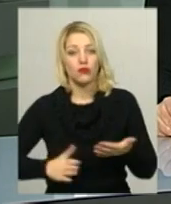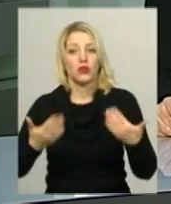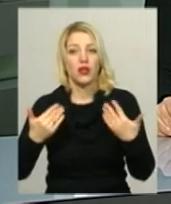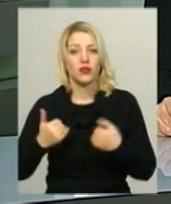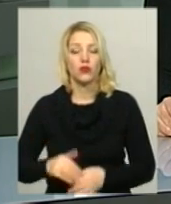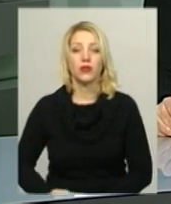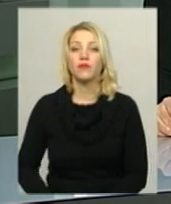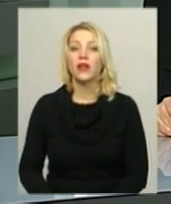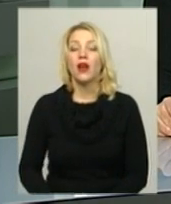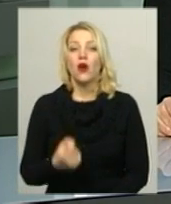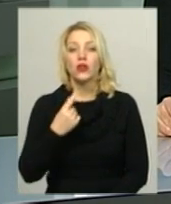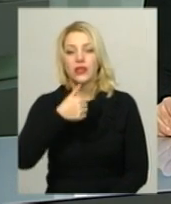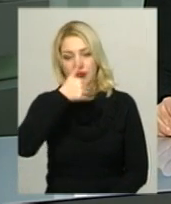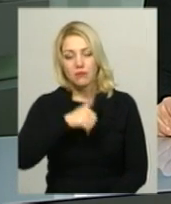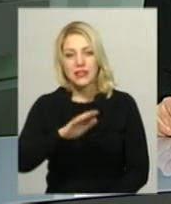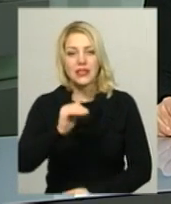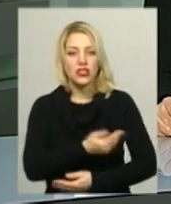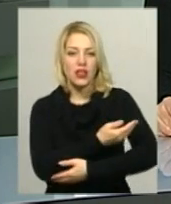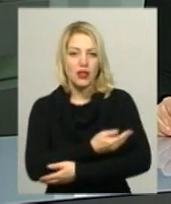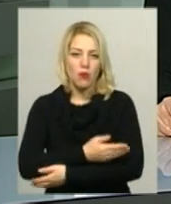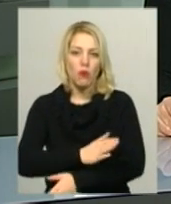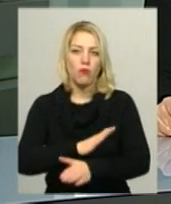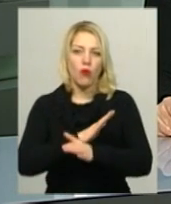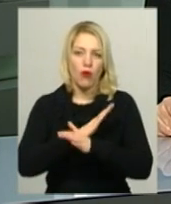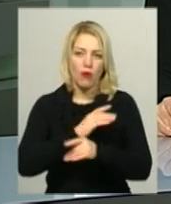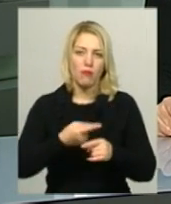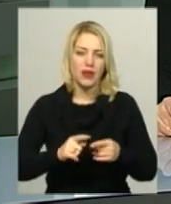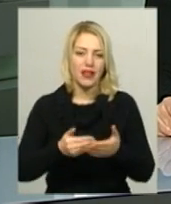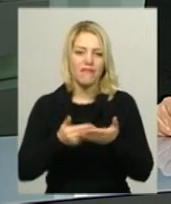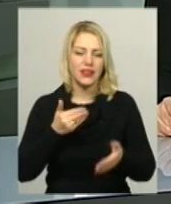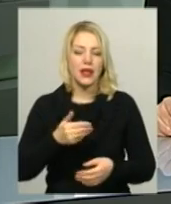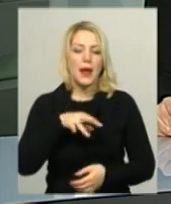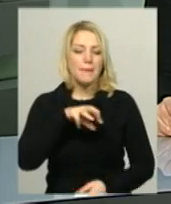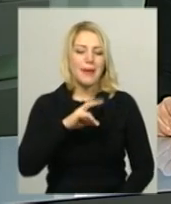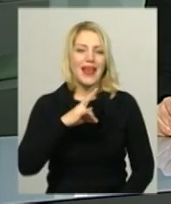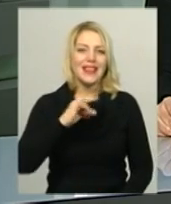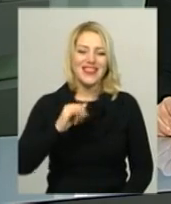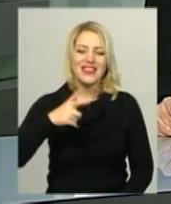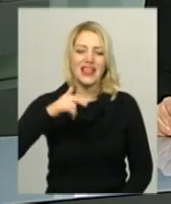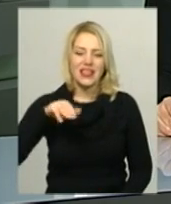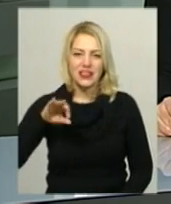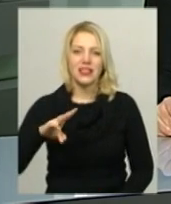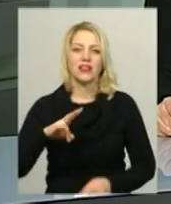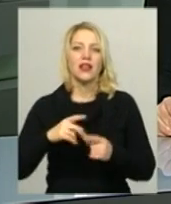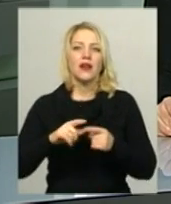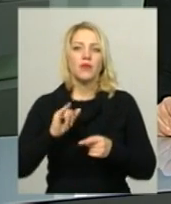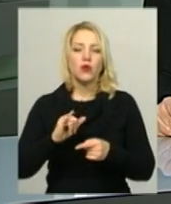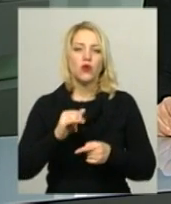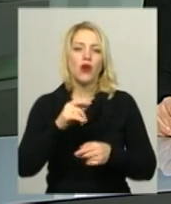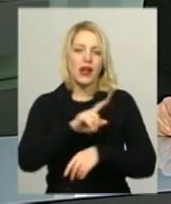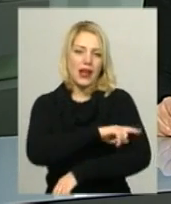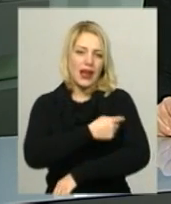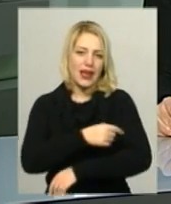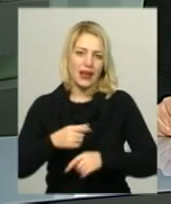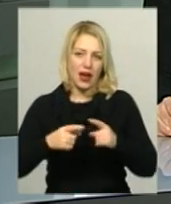11-місячна немовля померла в ведменінгококової інфекції в Чеморовецькій районі Центральної лікарні. Про це повідомляє